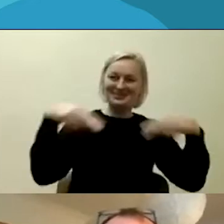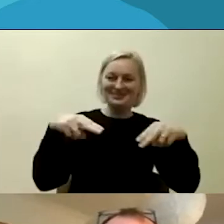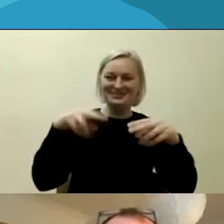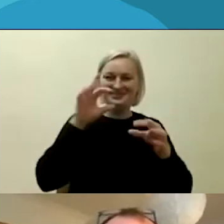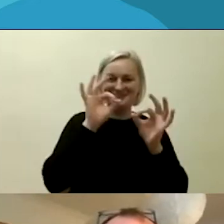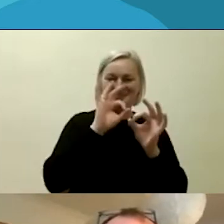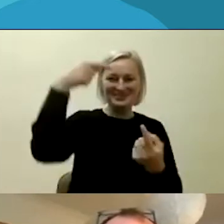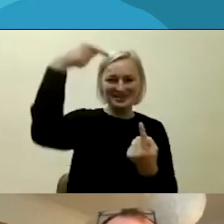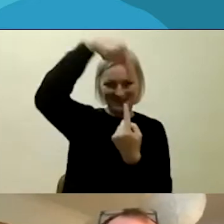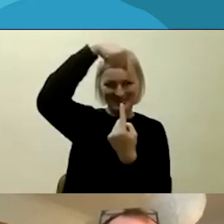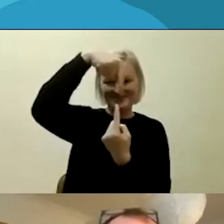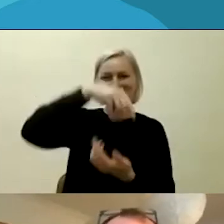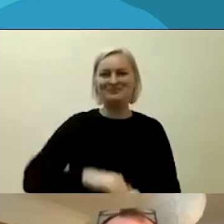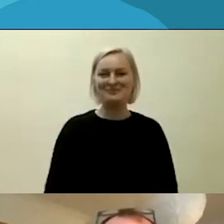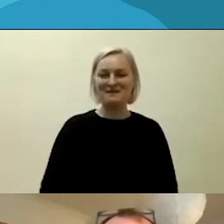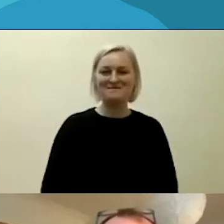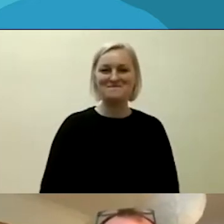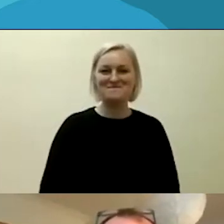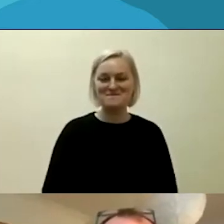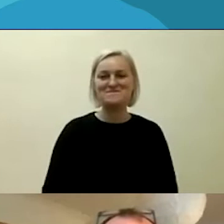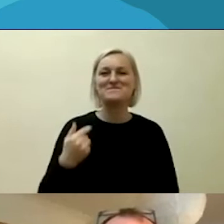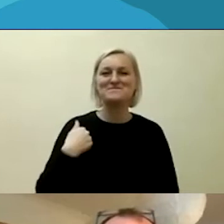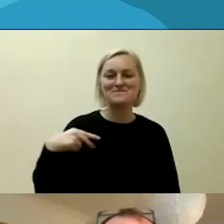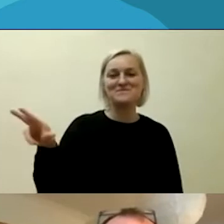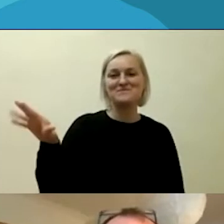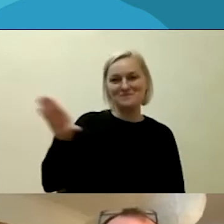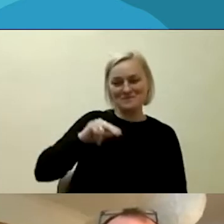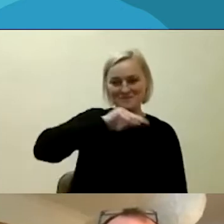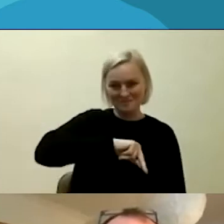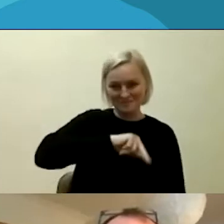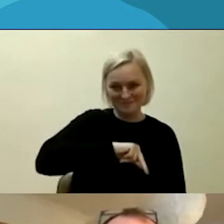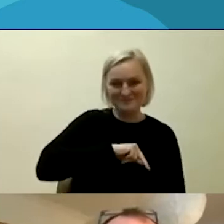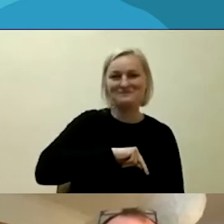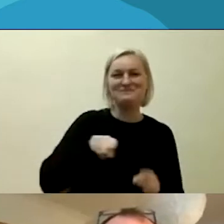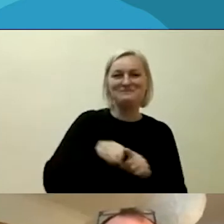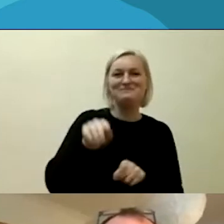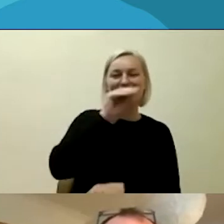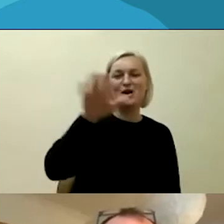kuomet mes kalbame su savo partneriais visoje Europoje.